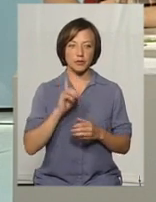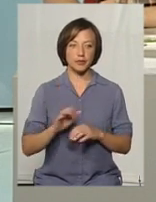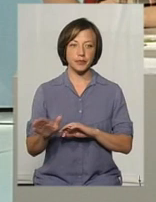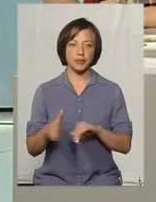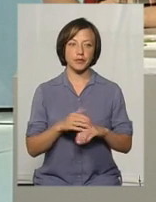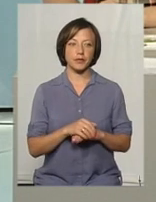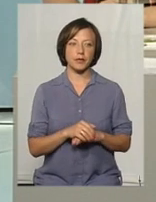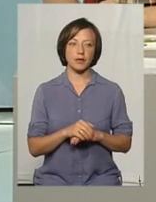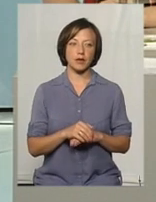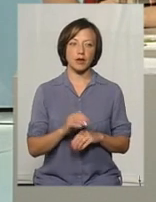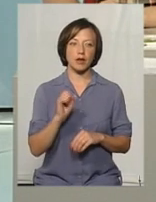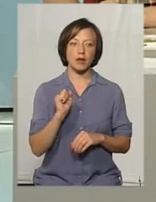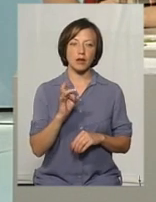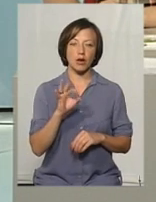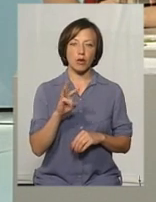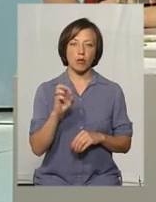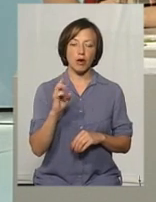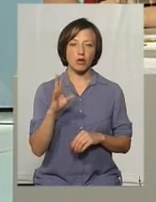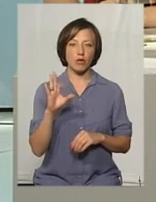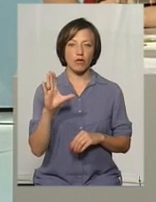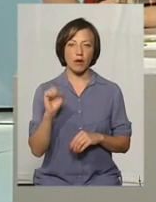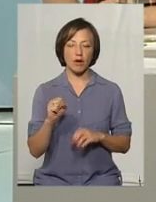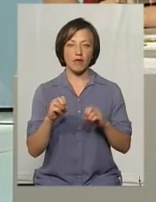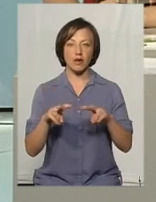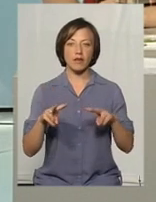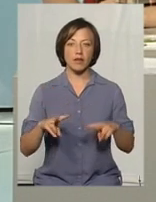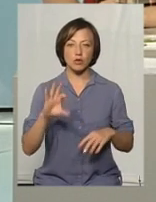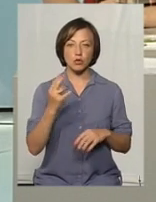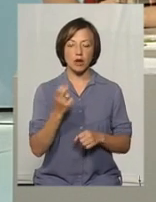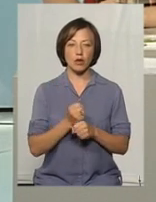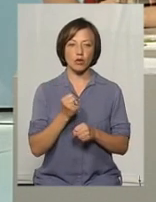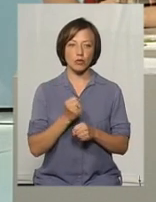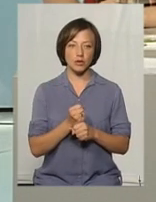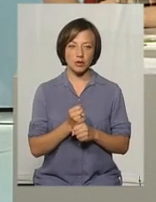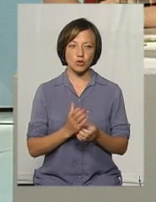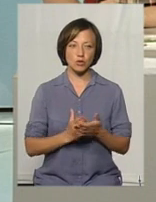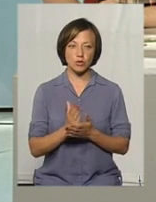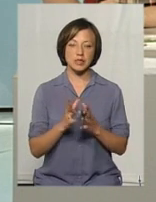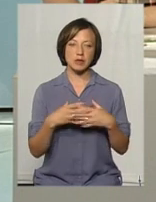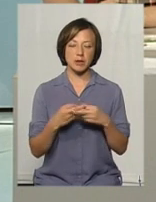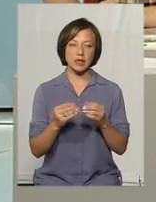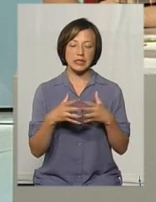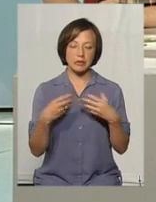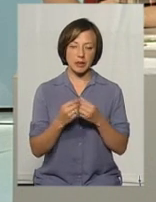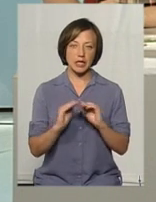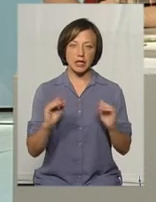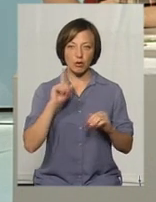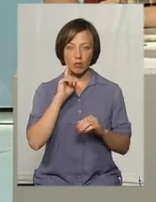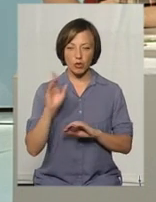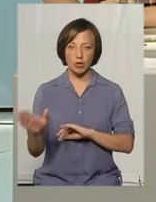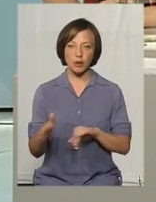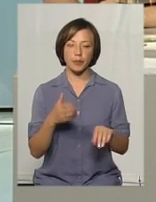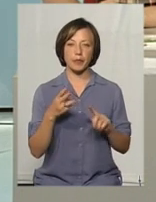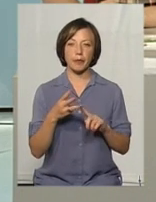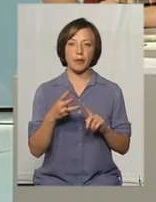Пані Анна Романова, фахівець із соціальної роботи міського центру соціальних служб для сім'ї, дітей та молоді. Доброго дня.